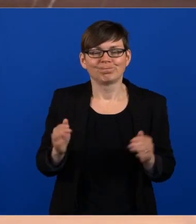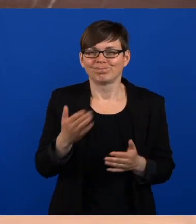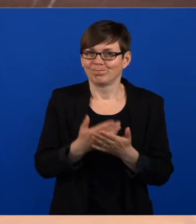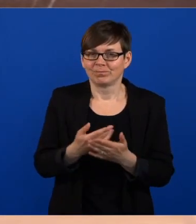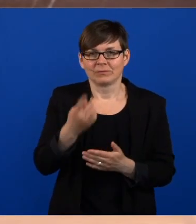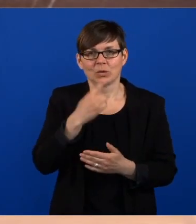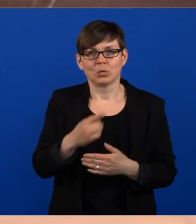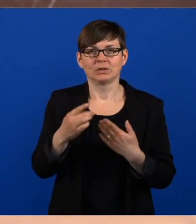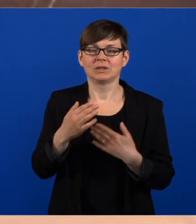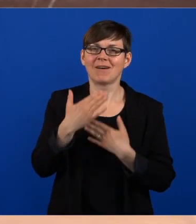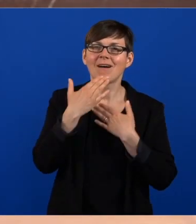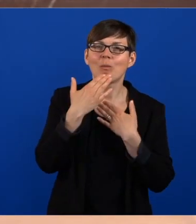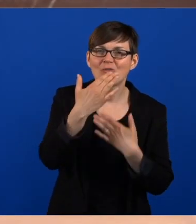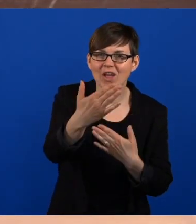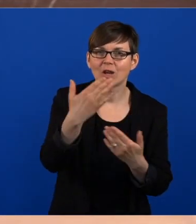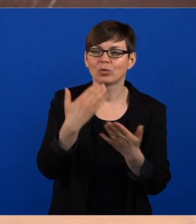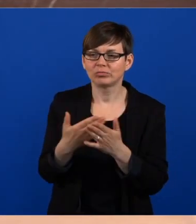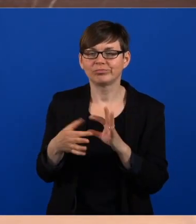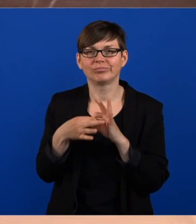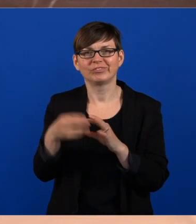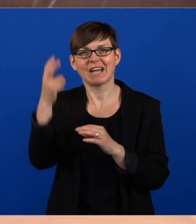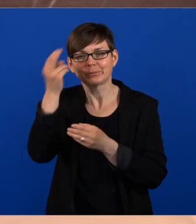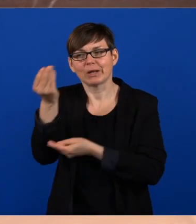diesem Zusammenhang, werden berücksichtigt.